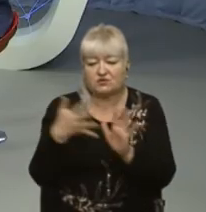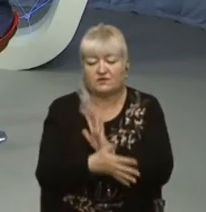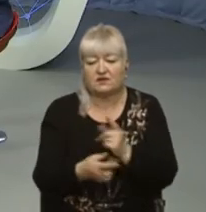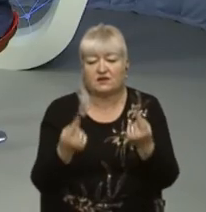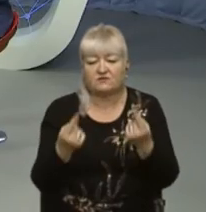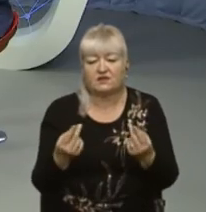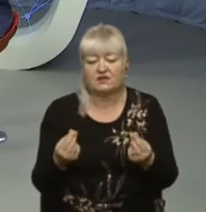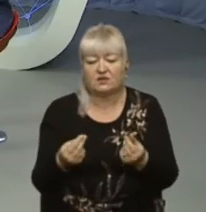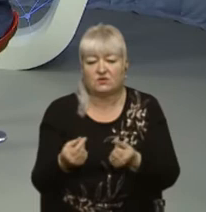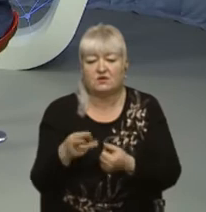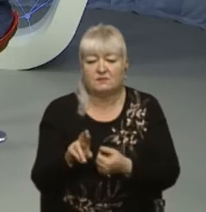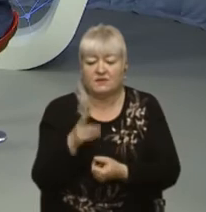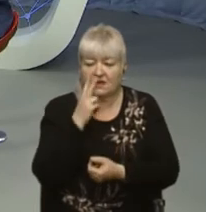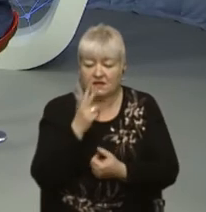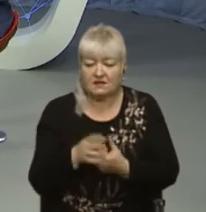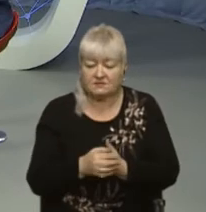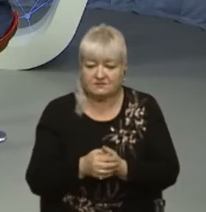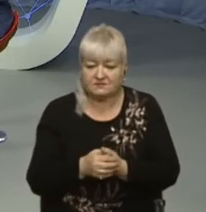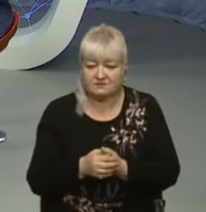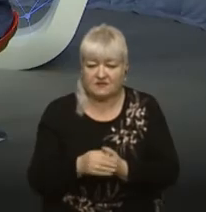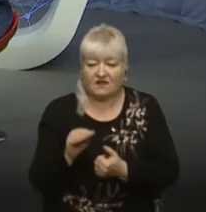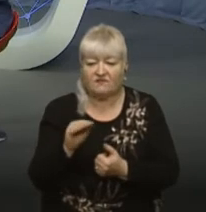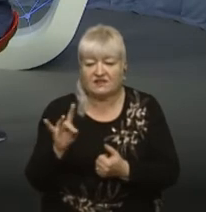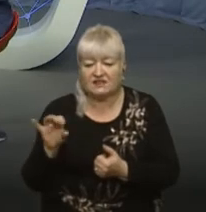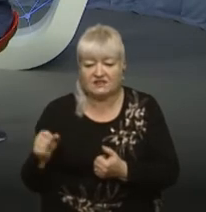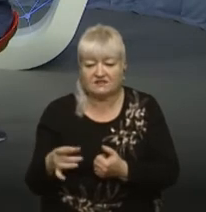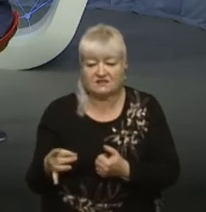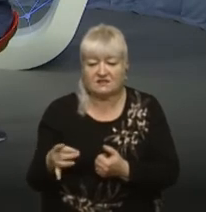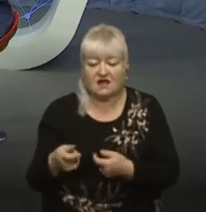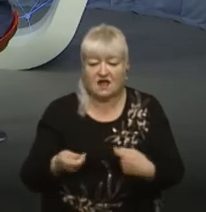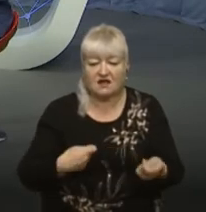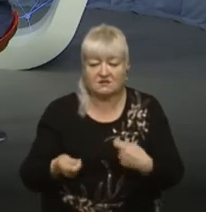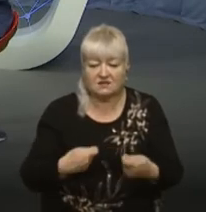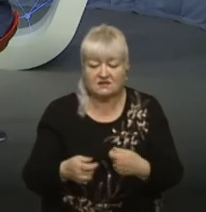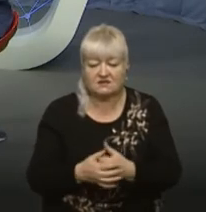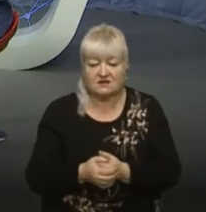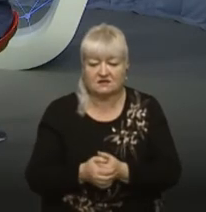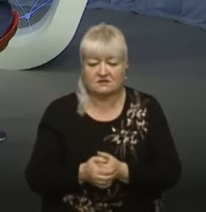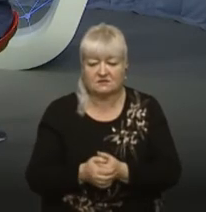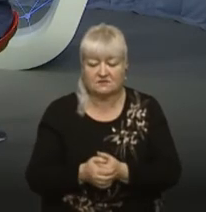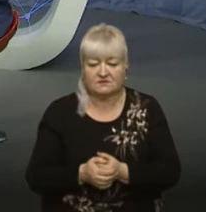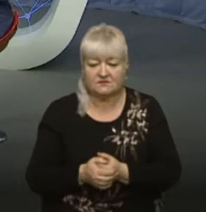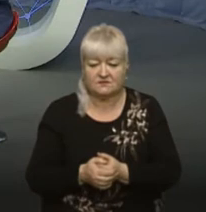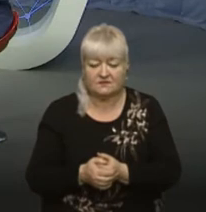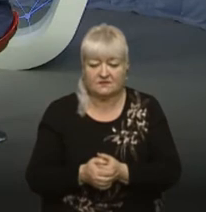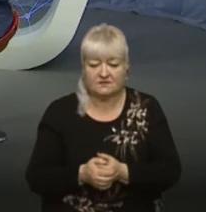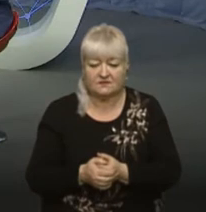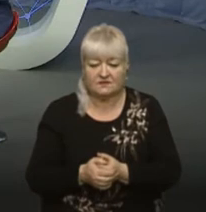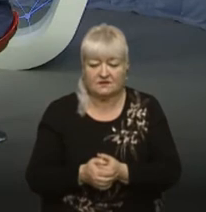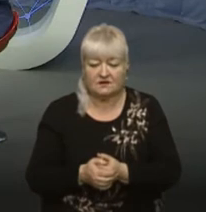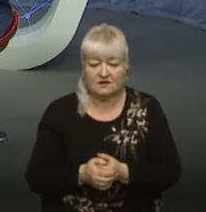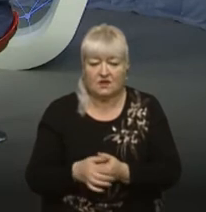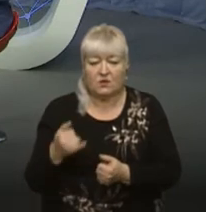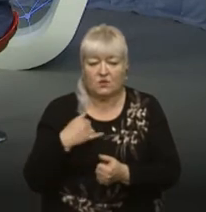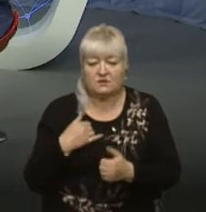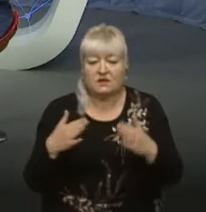кошти. Я дивилася звіти цієї ж франківської адміністрації. Бруківечку викладаємо, парки назавленюємо. У нас будинки